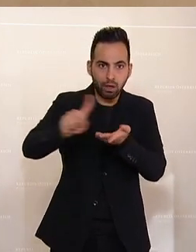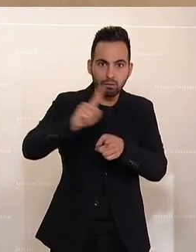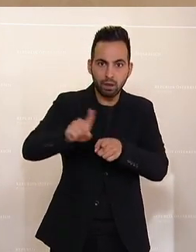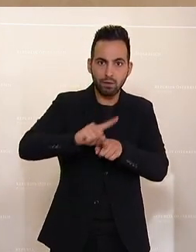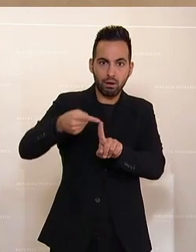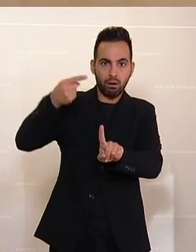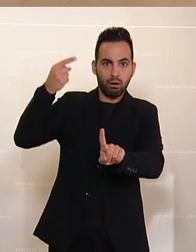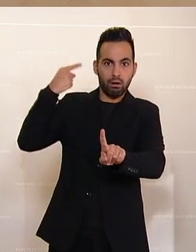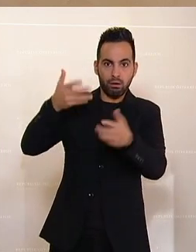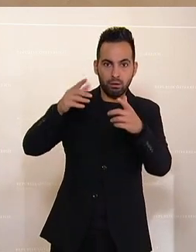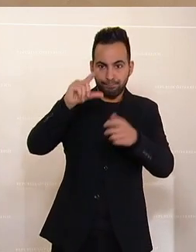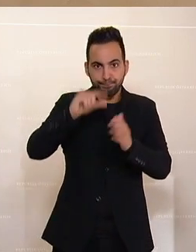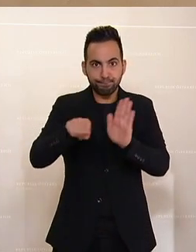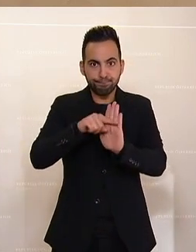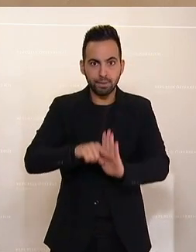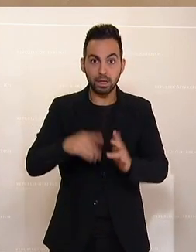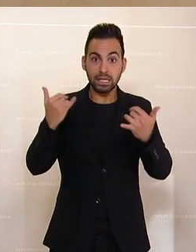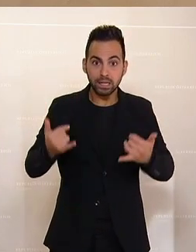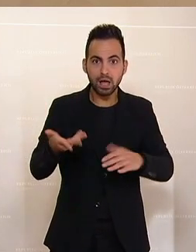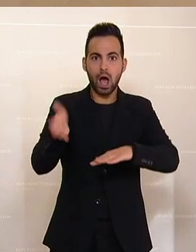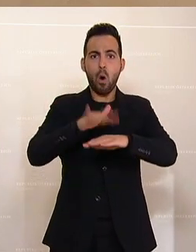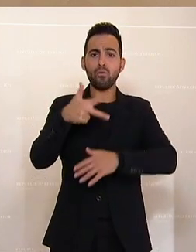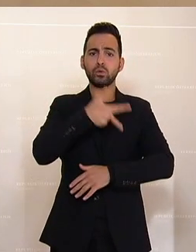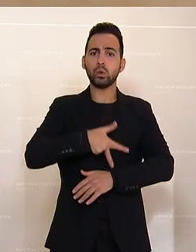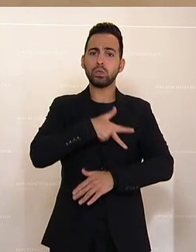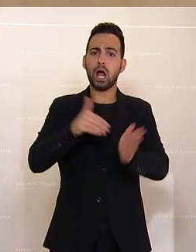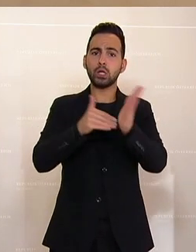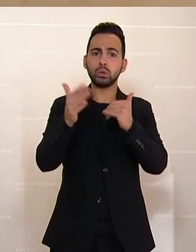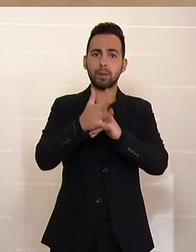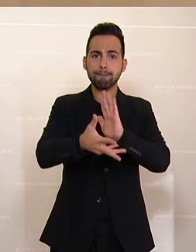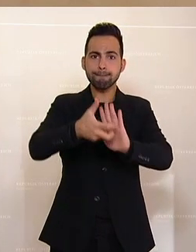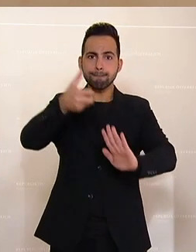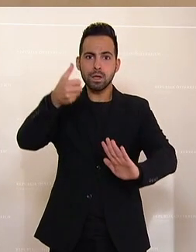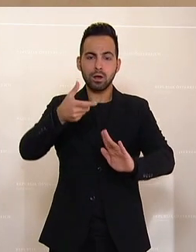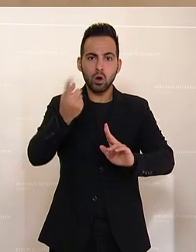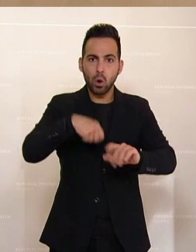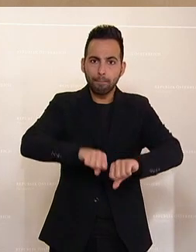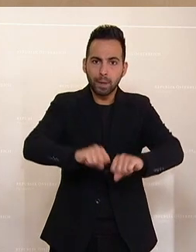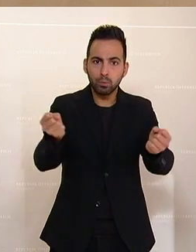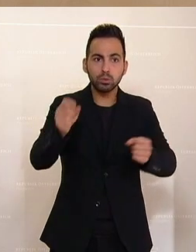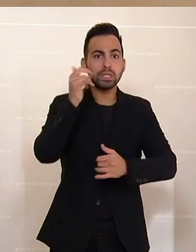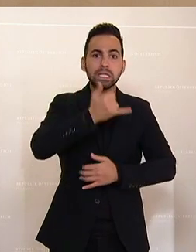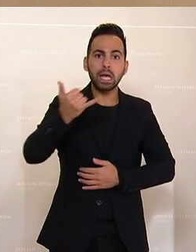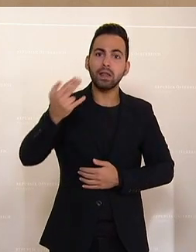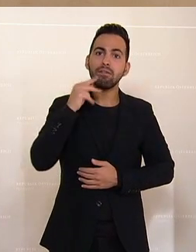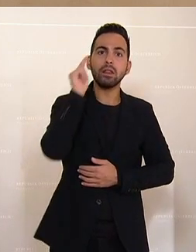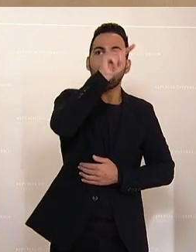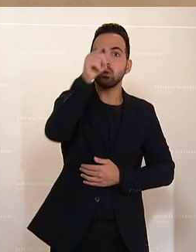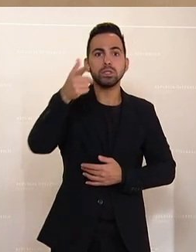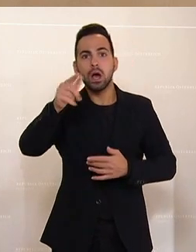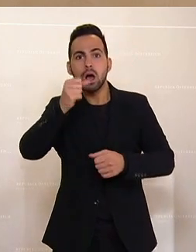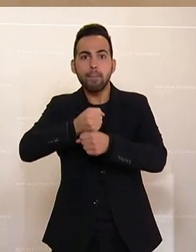letzten Jahren, sondern es ist auch wieder ein Schlag in das gesamte Sozialsystem und jeden Einzelnen, der draußen betroffen ist. Weil die Gemeinden